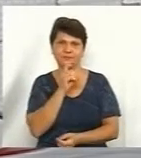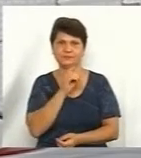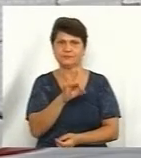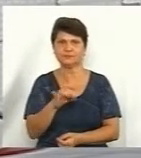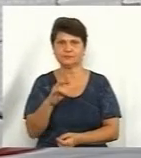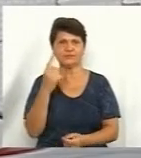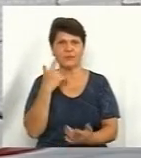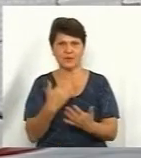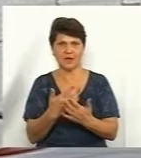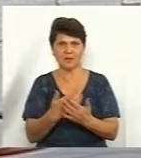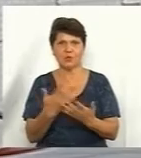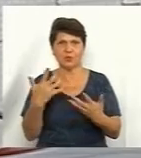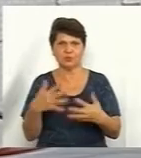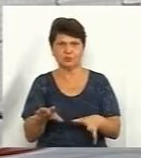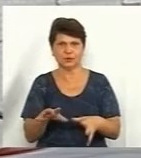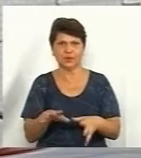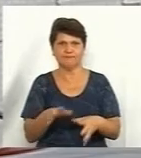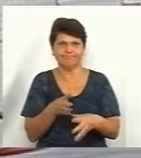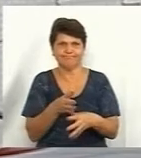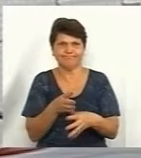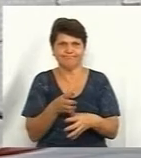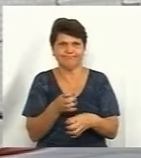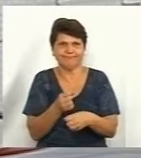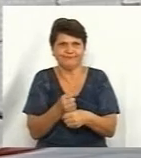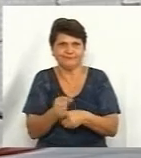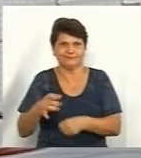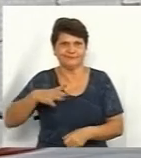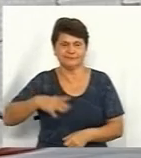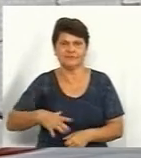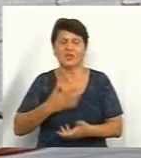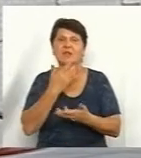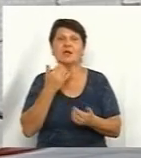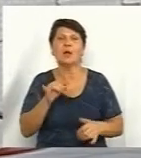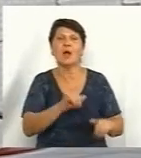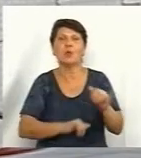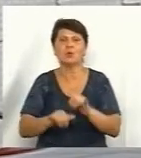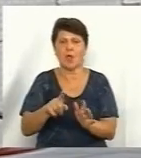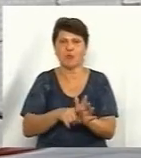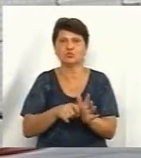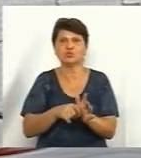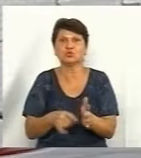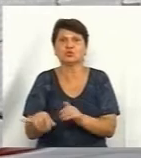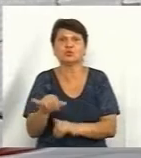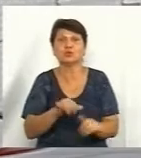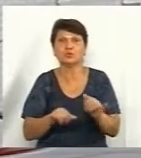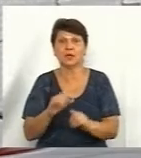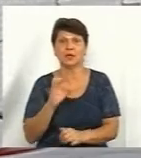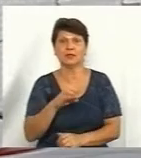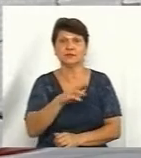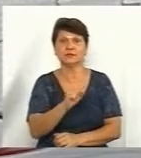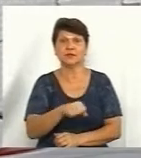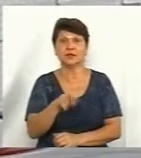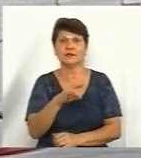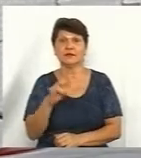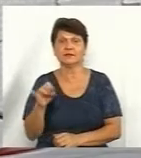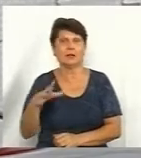напевно, вже жме, тому що немає куди дівати, можливо, те сміття, бо про те, що стадниця не витримує, ми вже чуємо